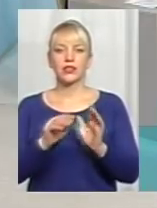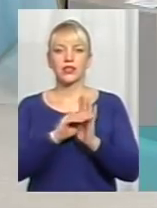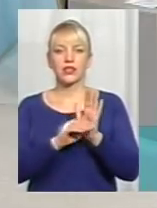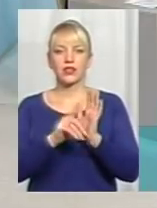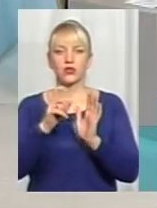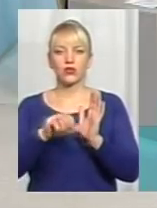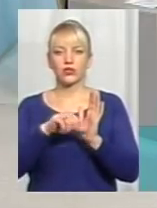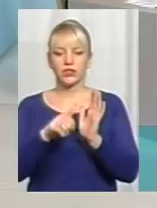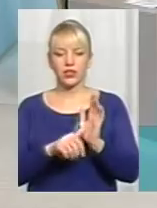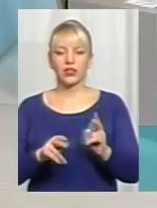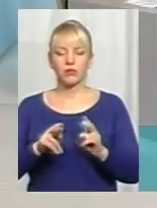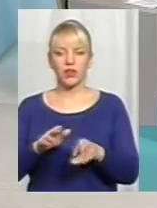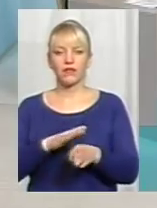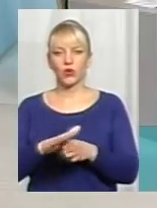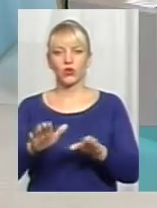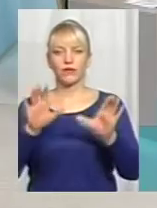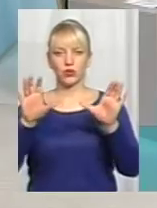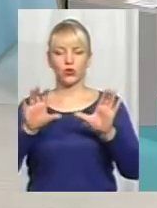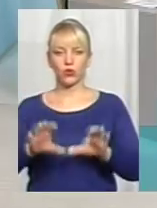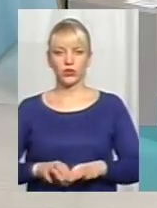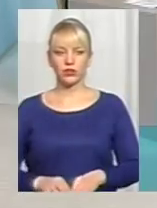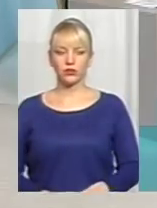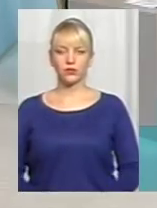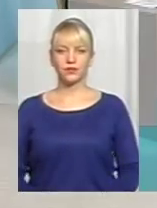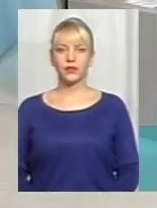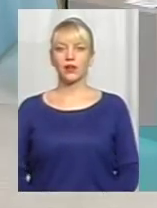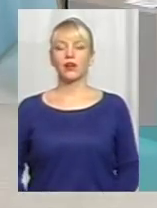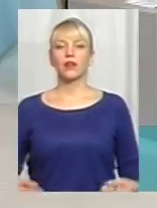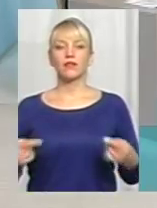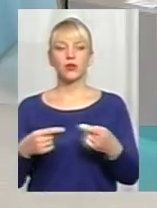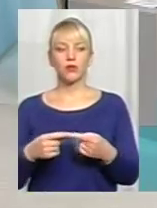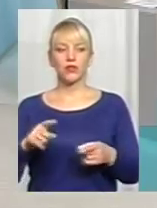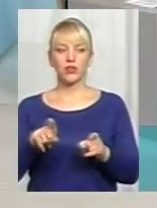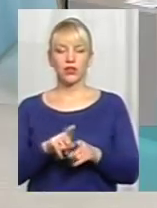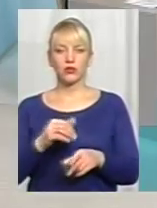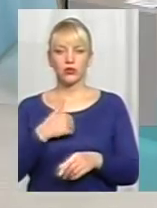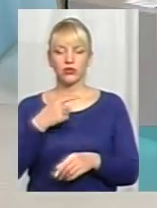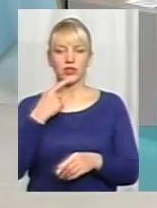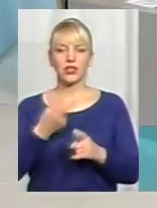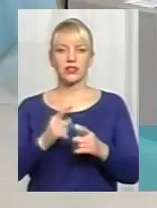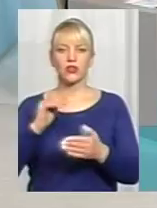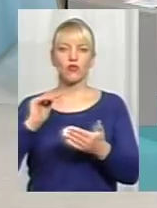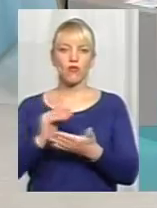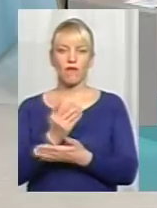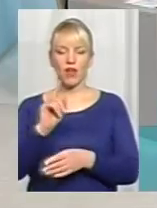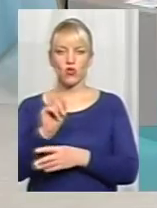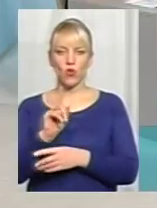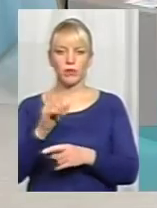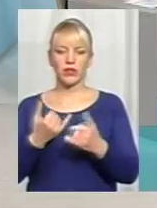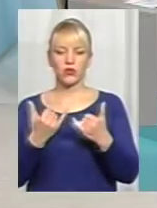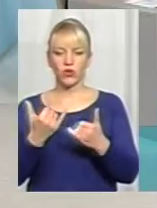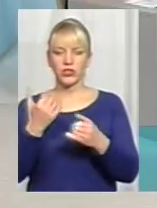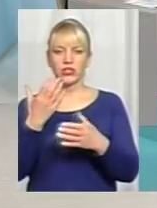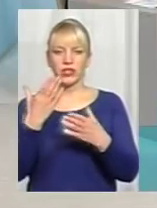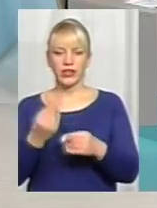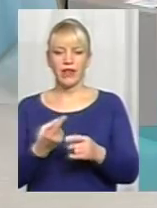116 Кримінально виконавчого кодексу. От, відповідно, теж хочу зазначити, це нова норма на сьогоднішній день, вона вступила в